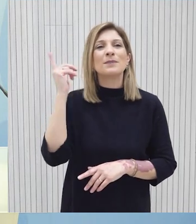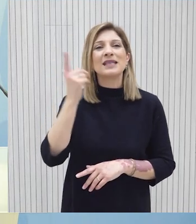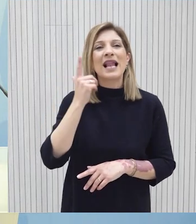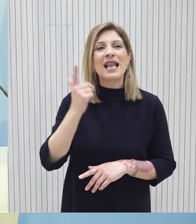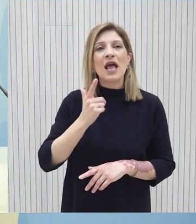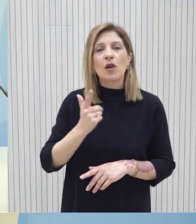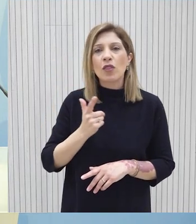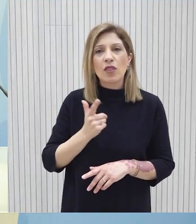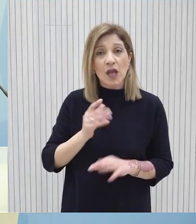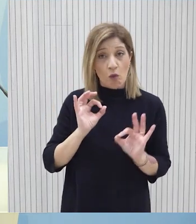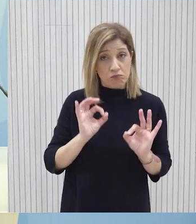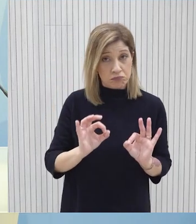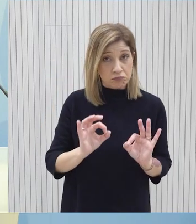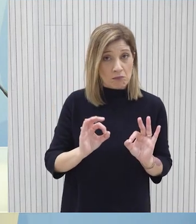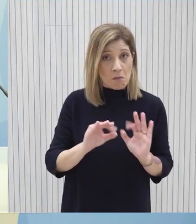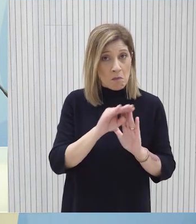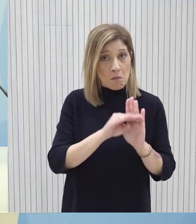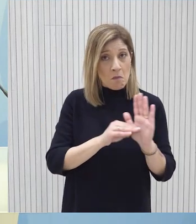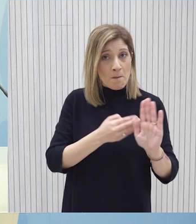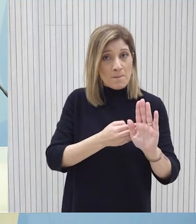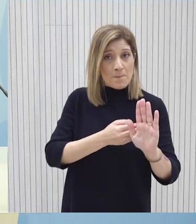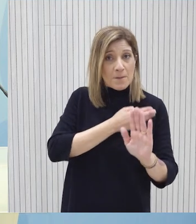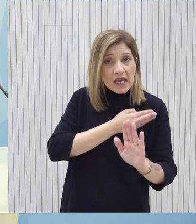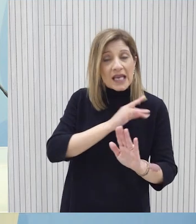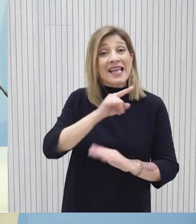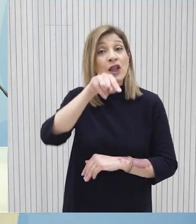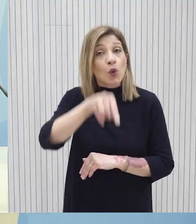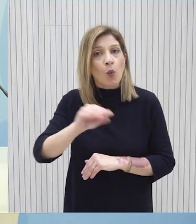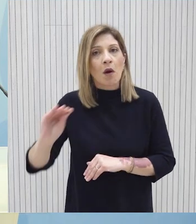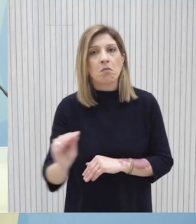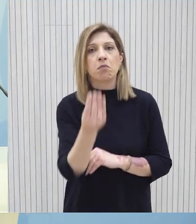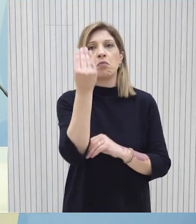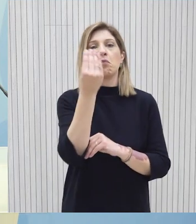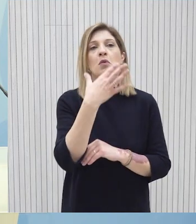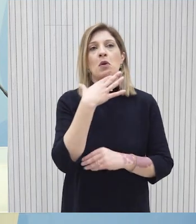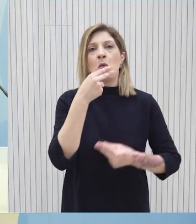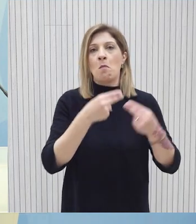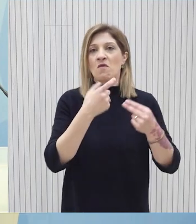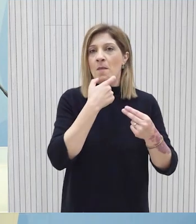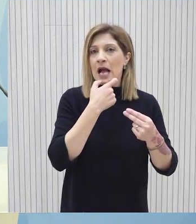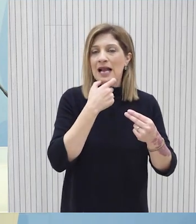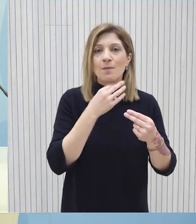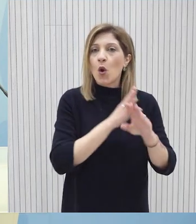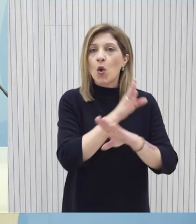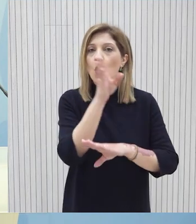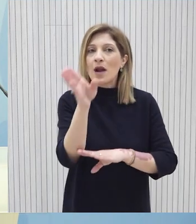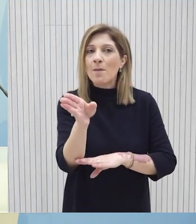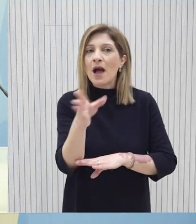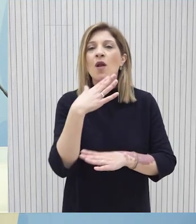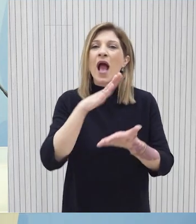προγραμματισμένη ή είναι μετά την άφηξη της Πορκή θα πάει και στις άλλες κύτριες στην